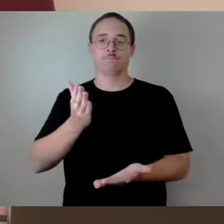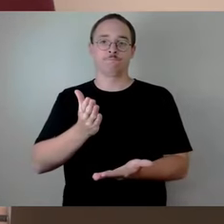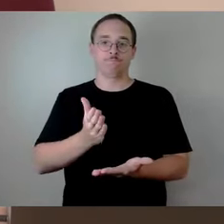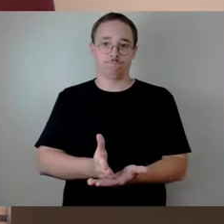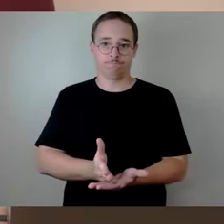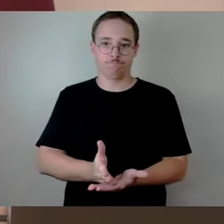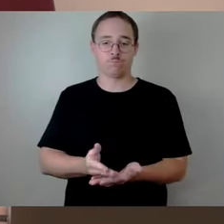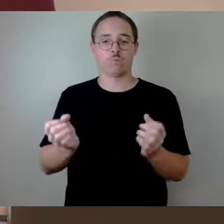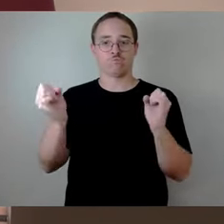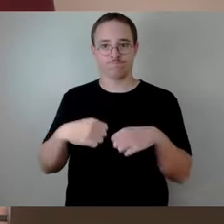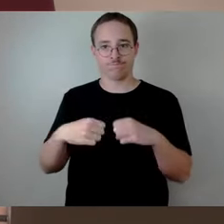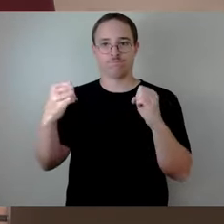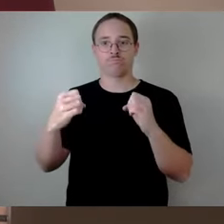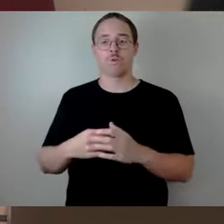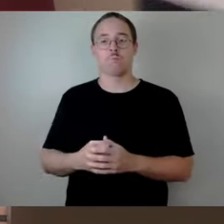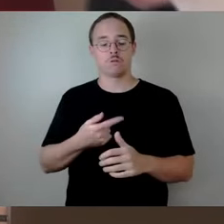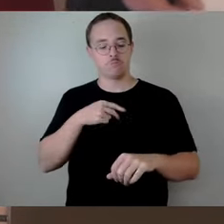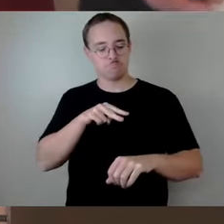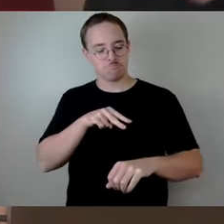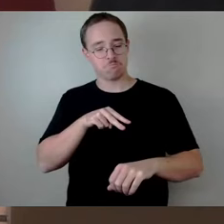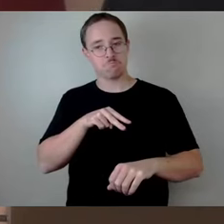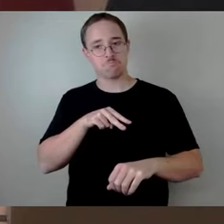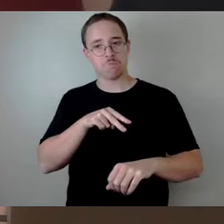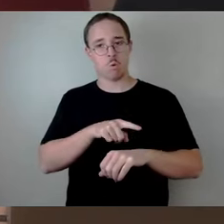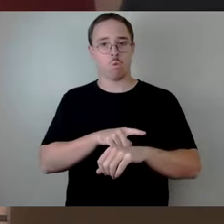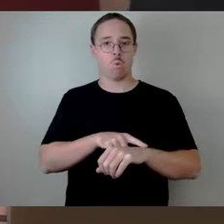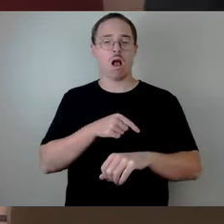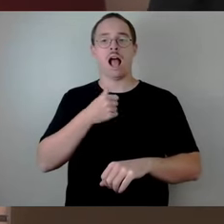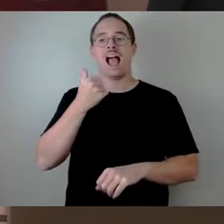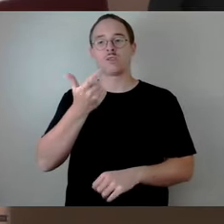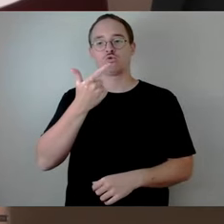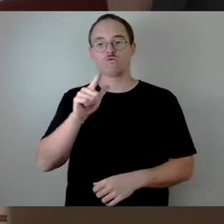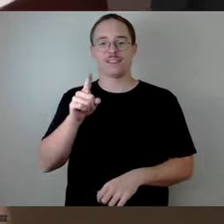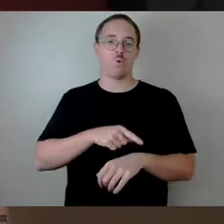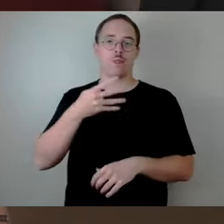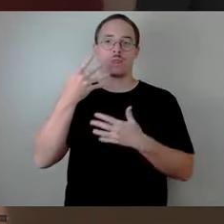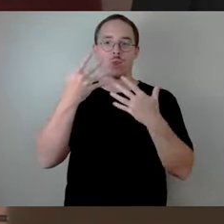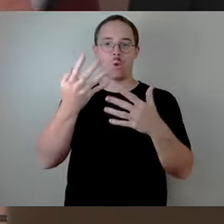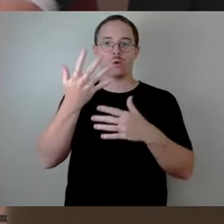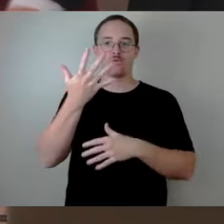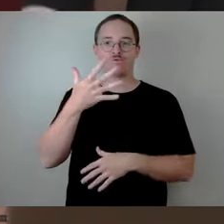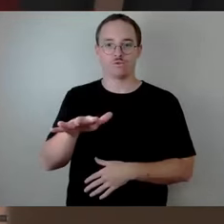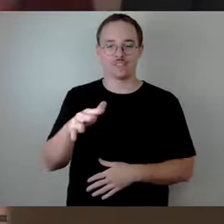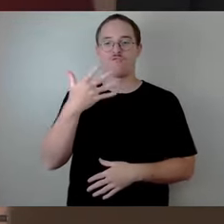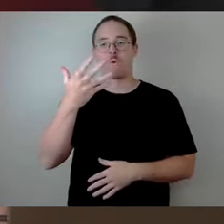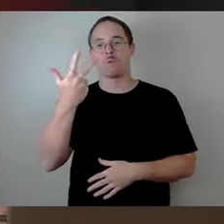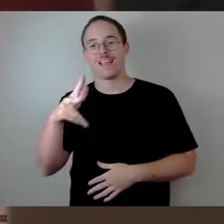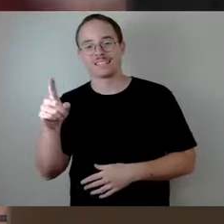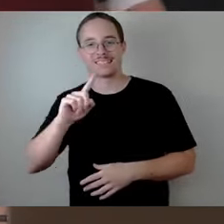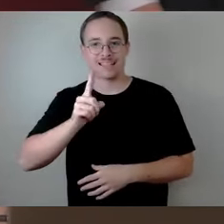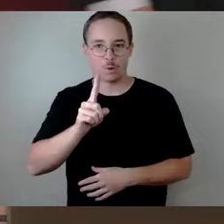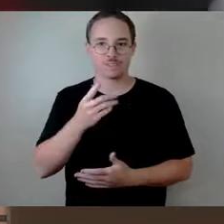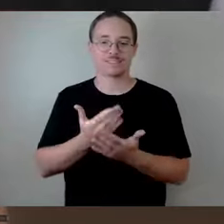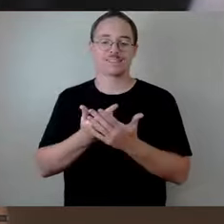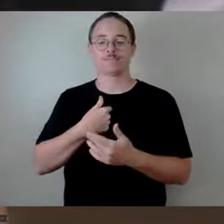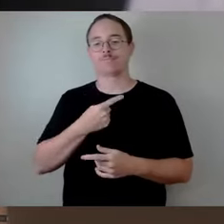beschlossen. Und 21 und 59 und 35 Sekunden. Ich sage an dieser Stelle,